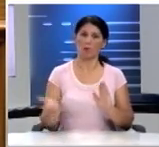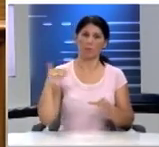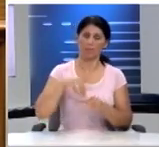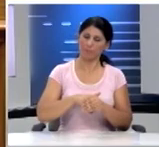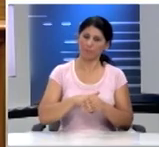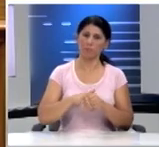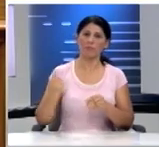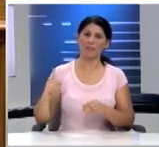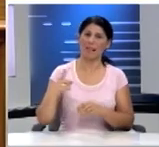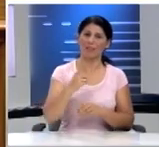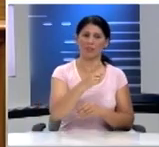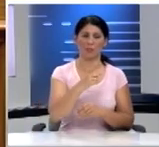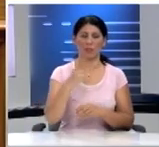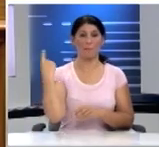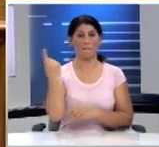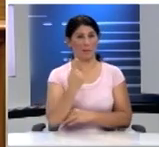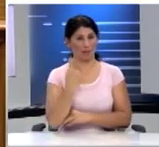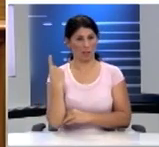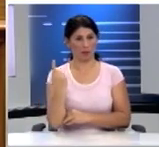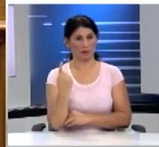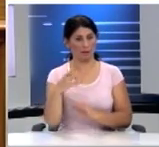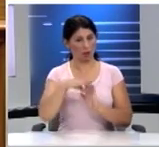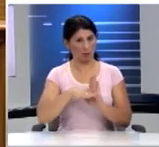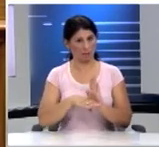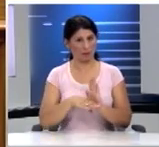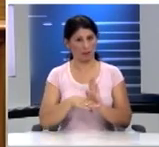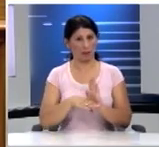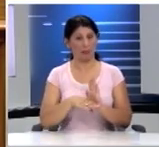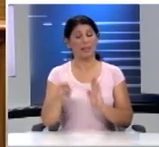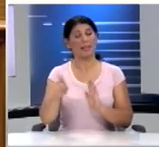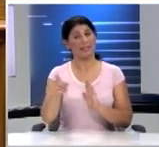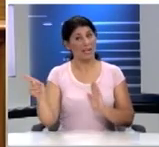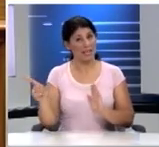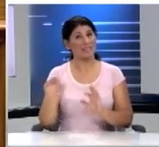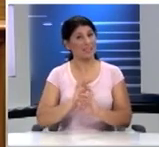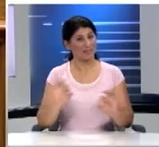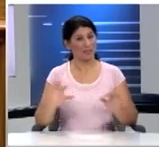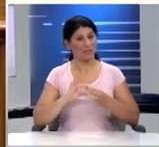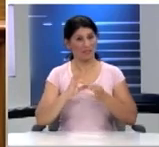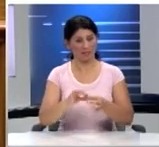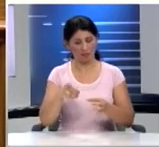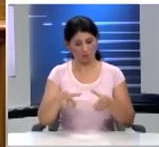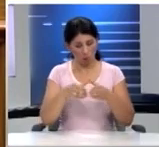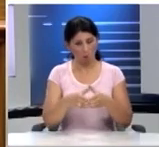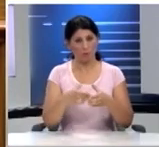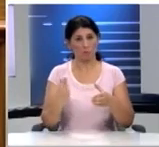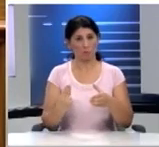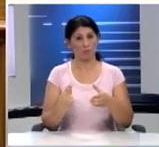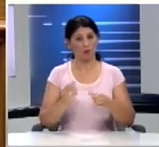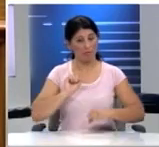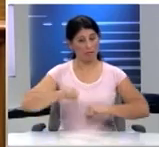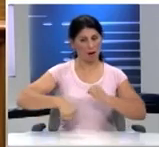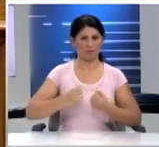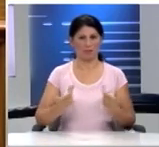μερικές από τις εκδρομές με τις περιβαλλοντικά προγράμματα να είστε σίγουροι ότι θα συνεχίσουμε σε αυτό το κομμάτι να είμαστε πάρα πολύ